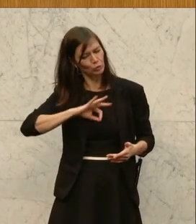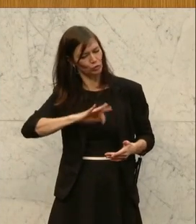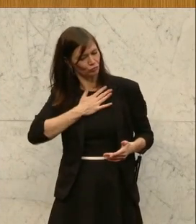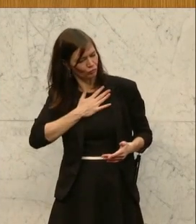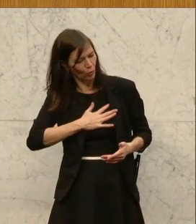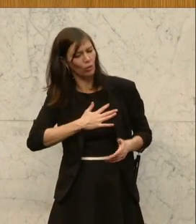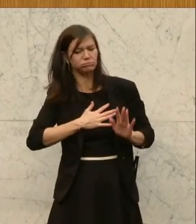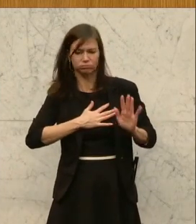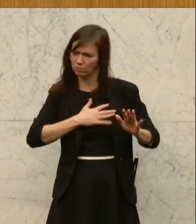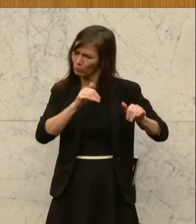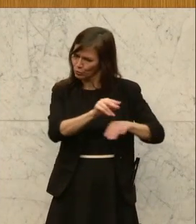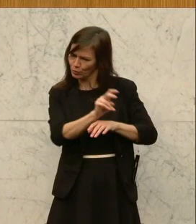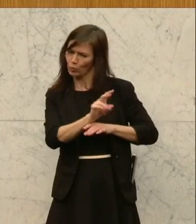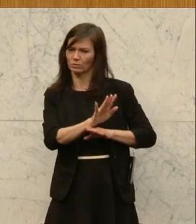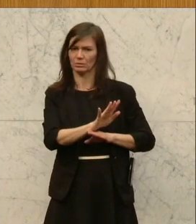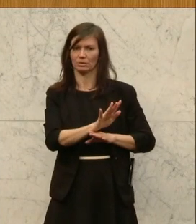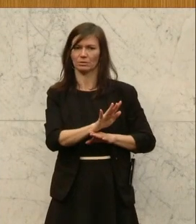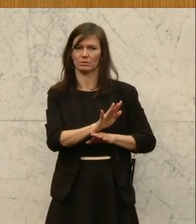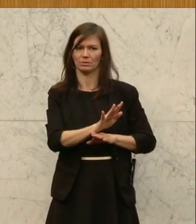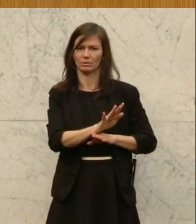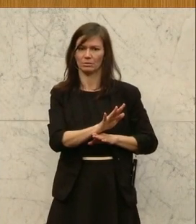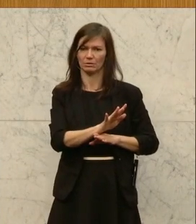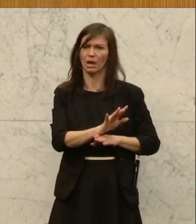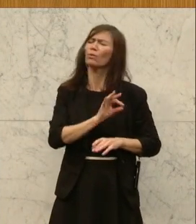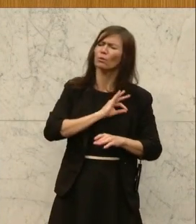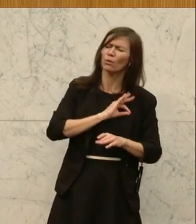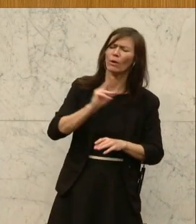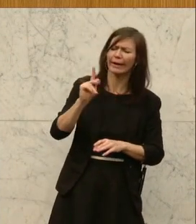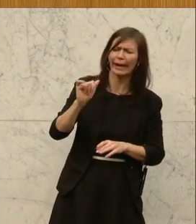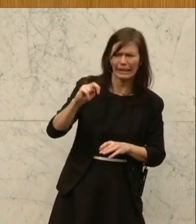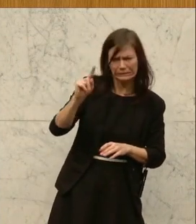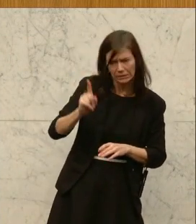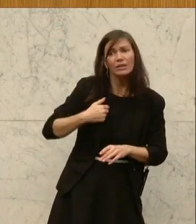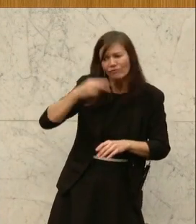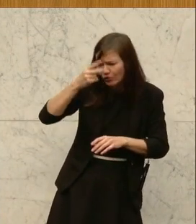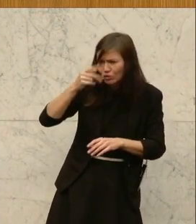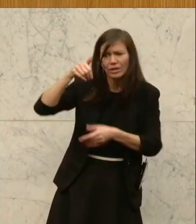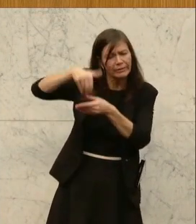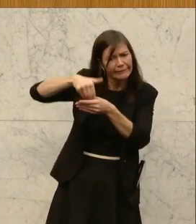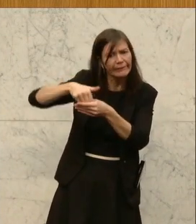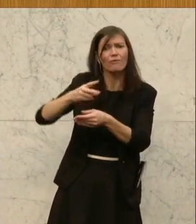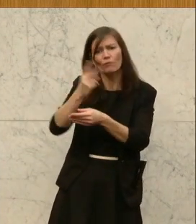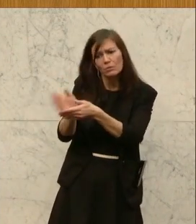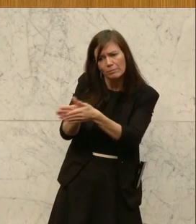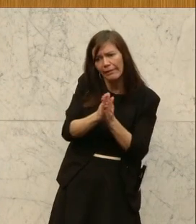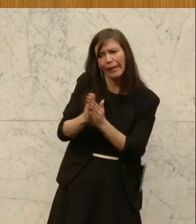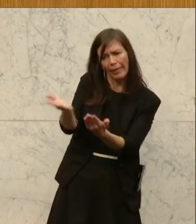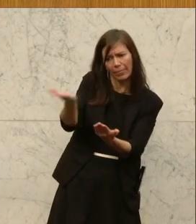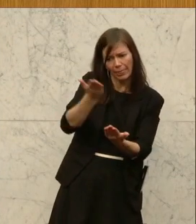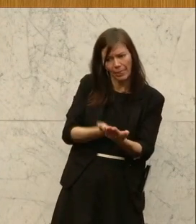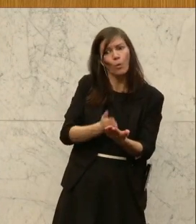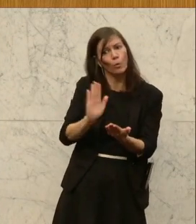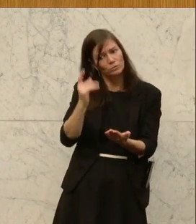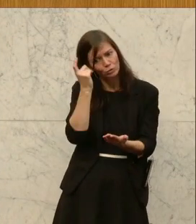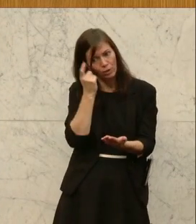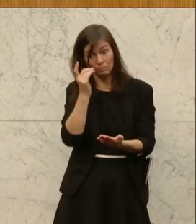Ich, Herr Kollege Kainz, verstehe das Einbringen dieses Begehrens und die darin enthaltenen Bedenken. Wir